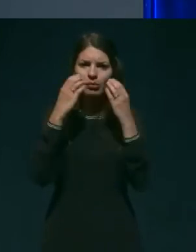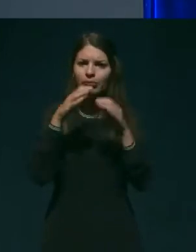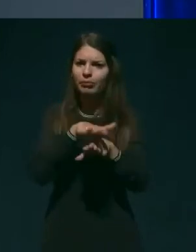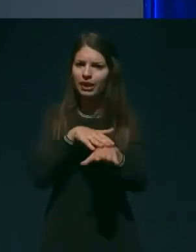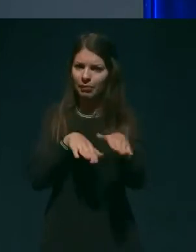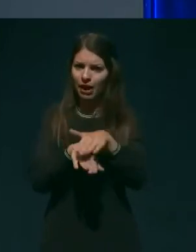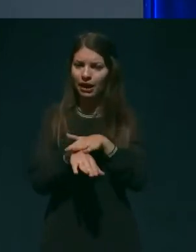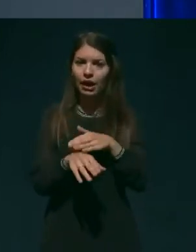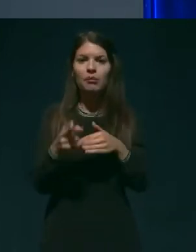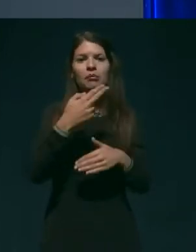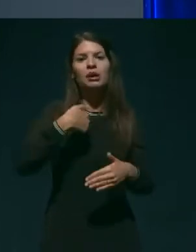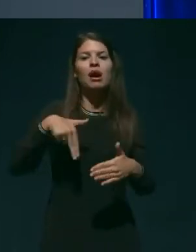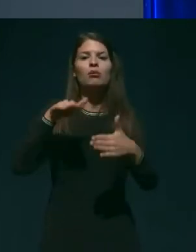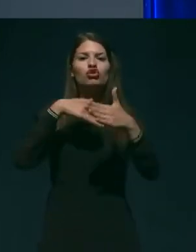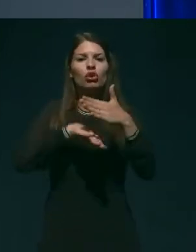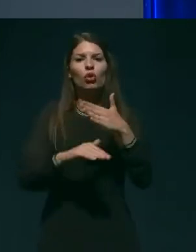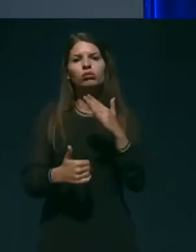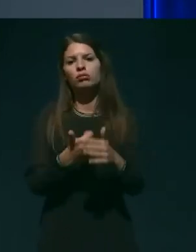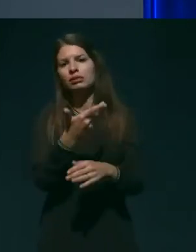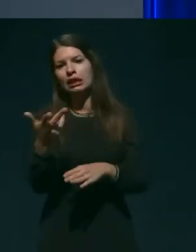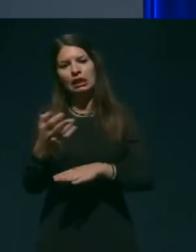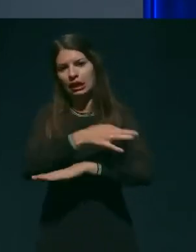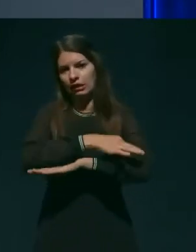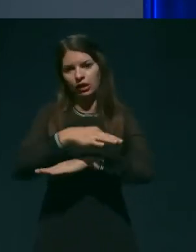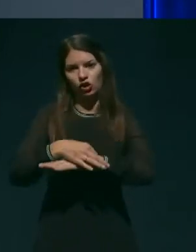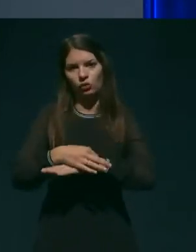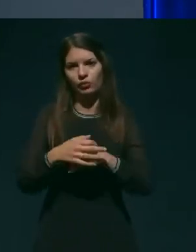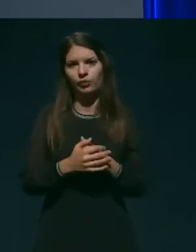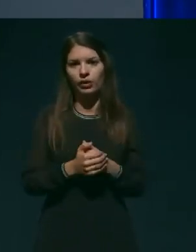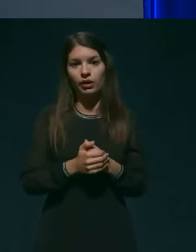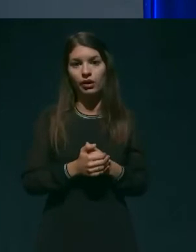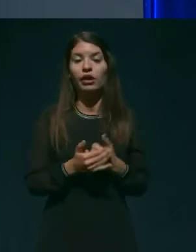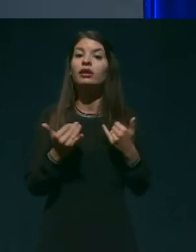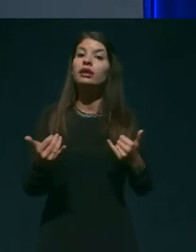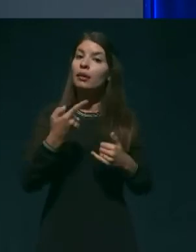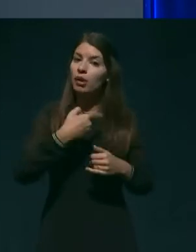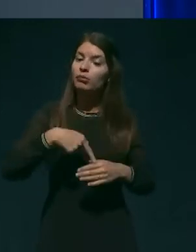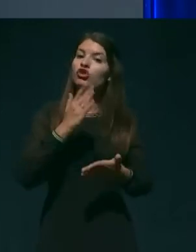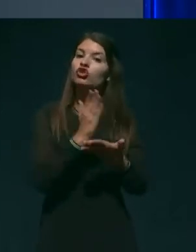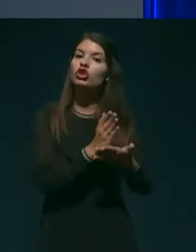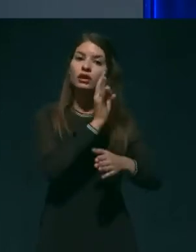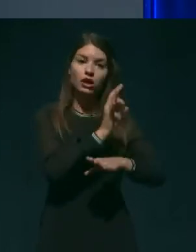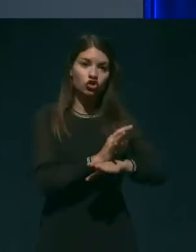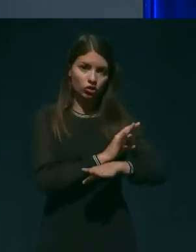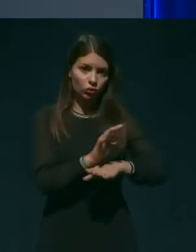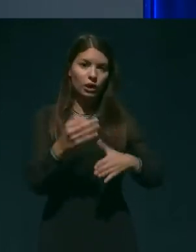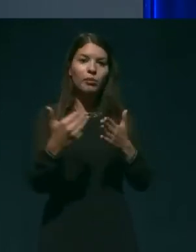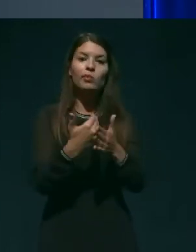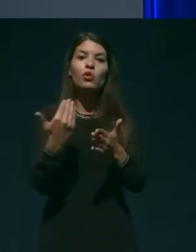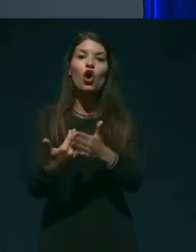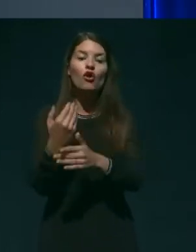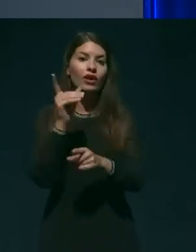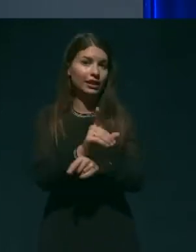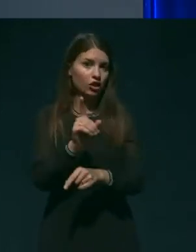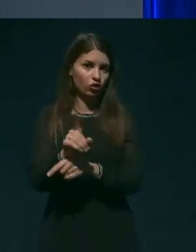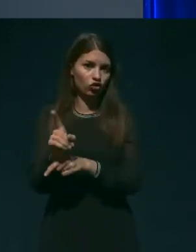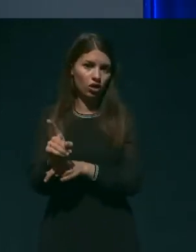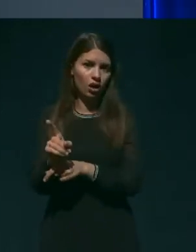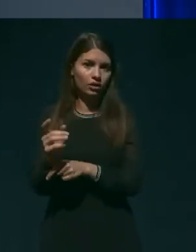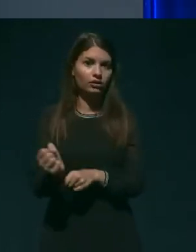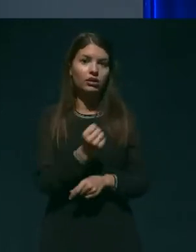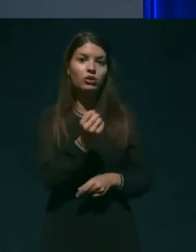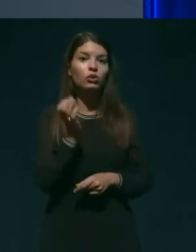trenutnem organizaciji dela. Tako da planiramo pa že tudi nova naročila, tako da si lahko zagotovimo